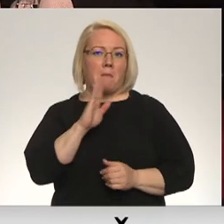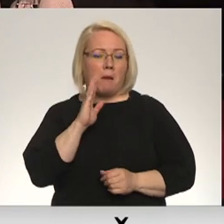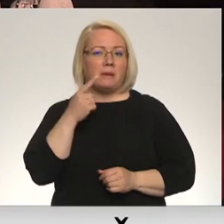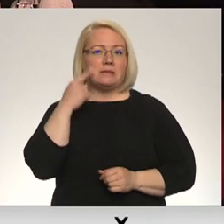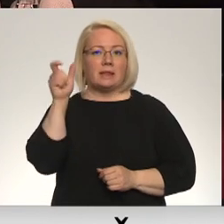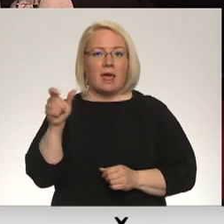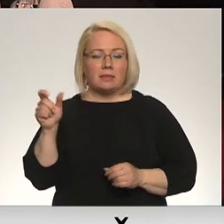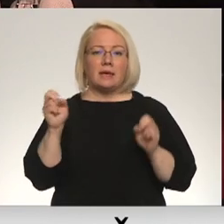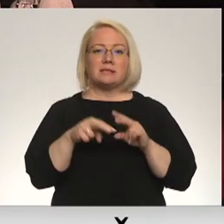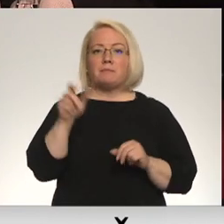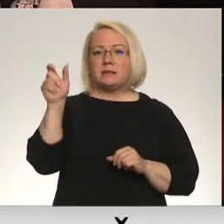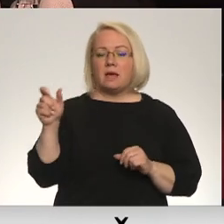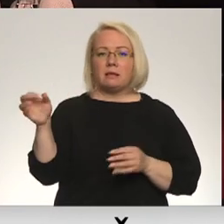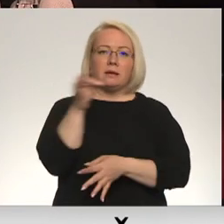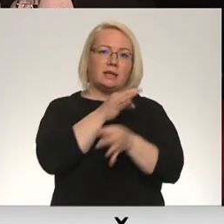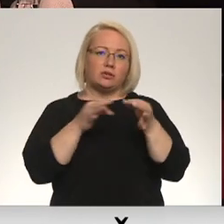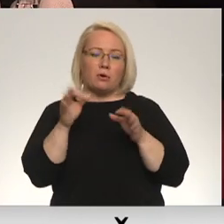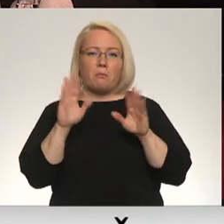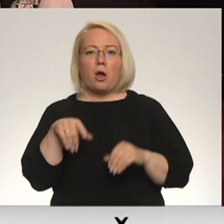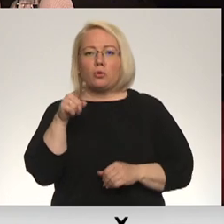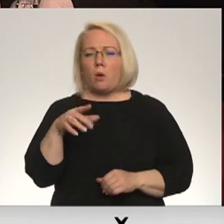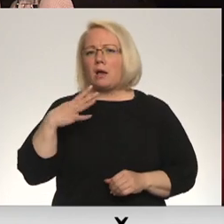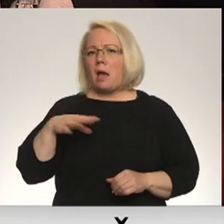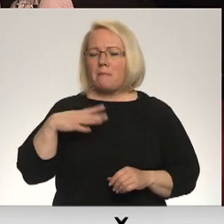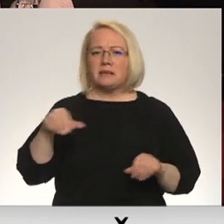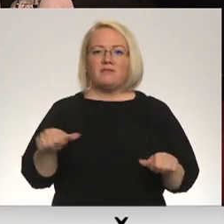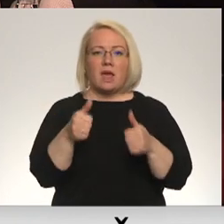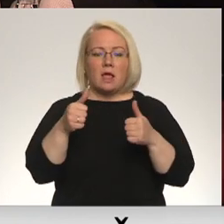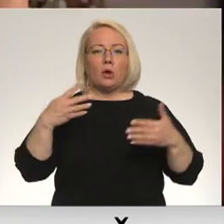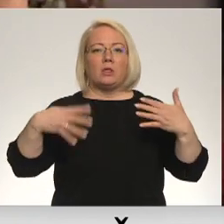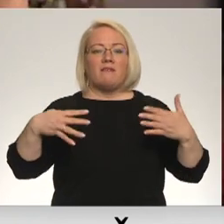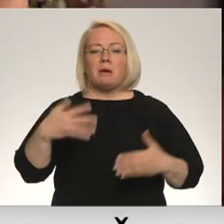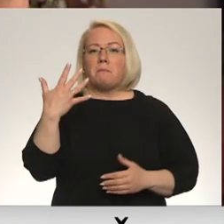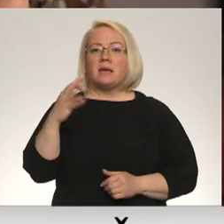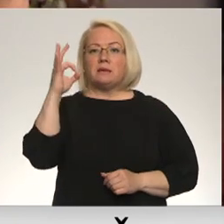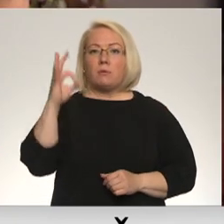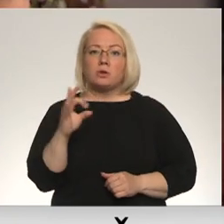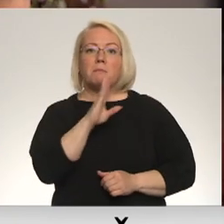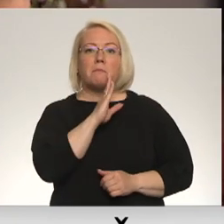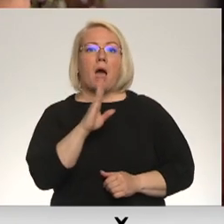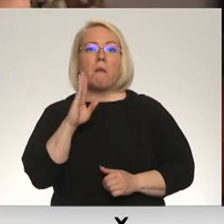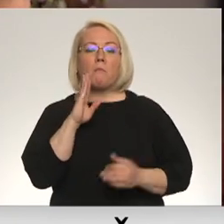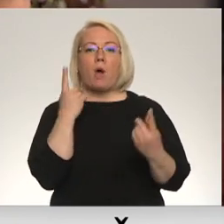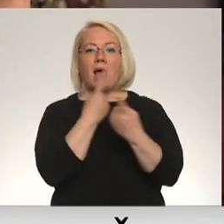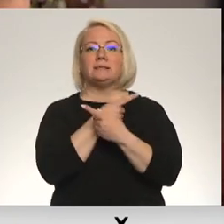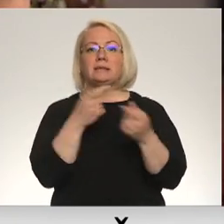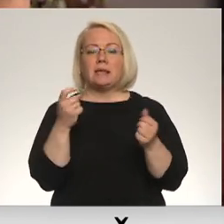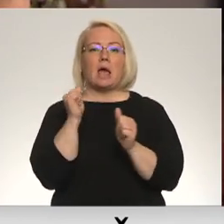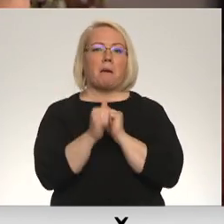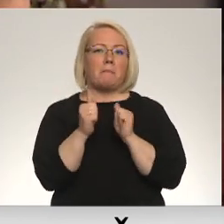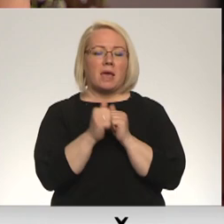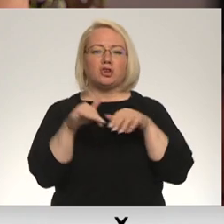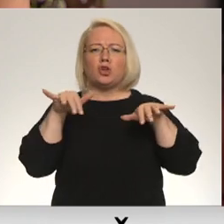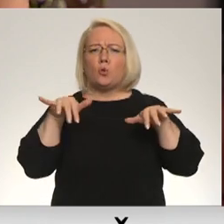speciālisti, diskutējot arī par to, kāpēc vienlaikus 95% mammu atzina, ka bieži ir